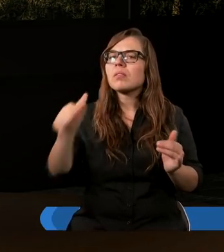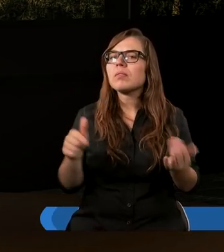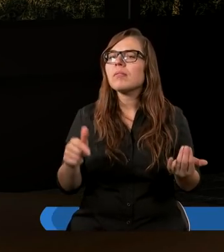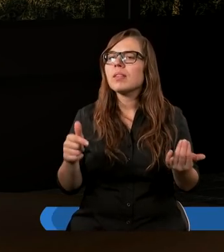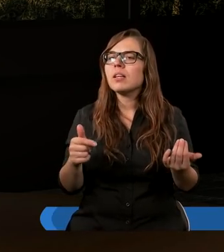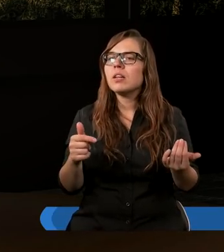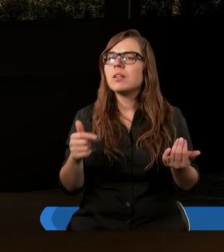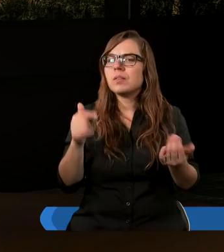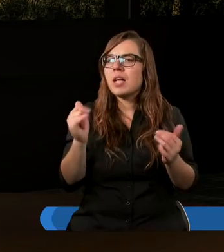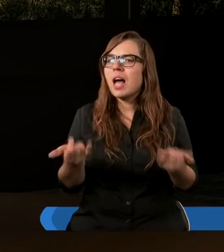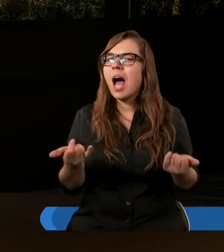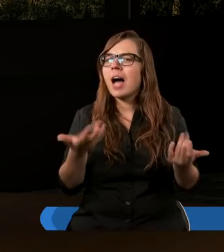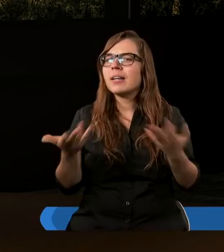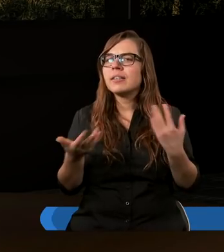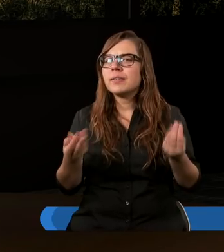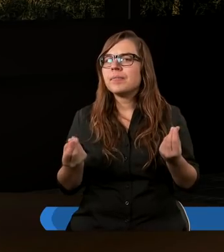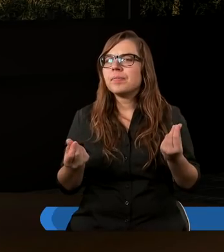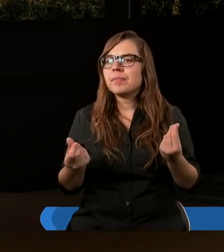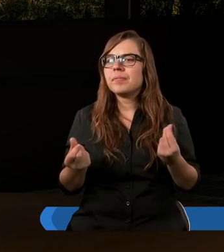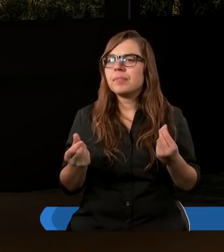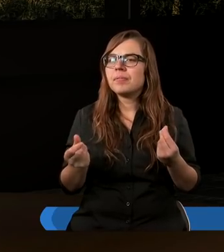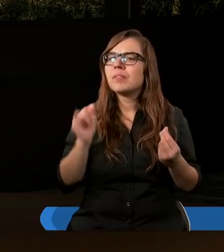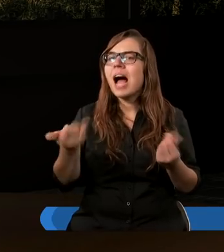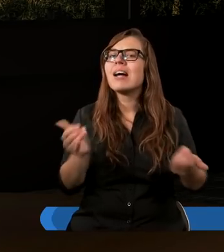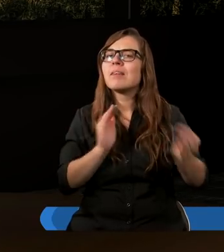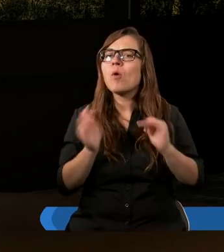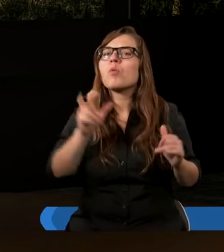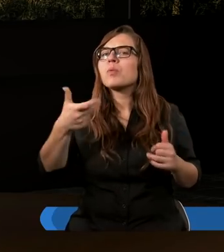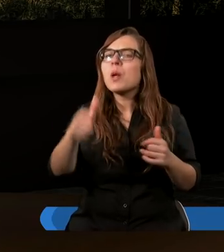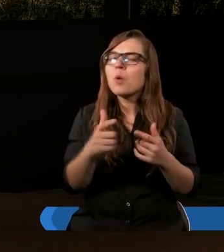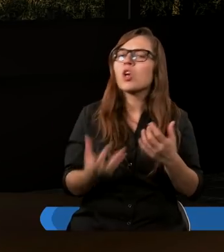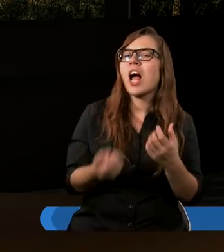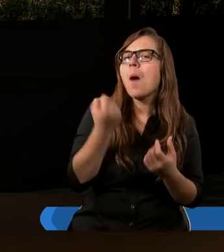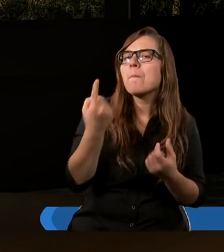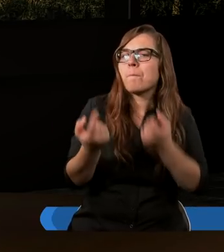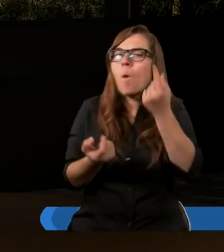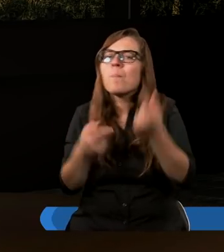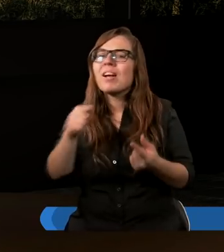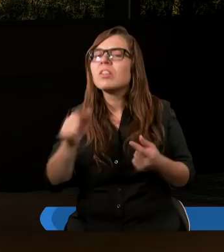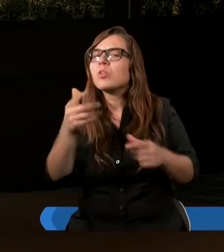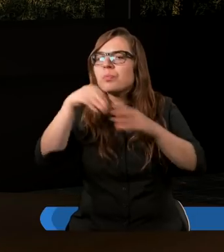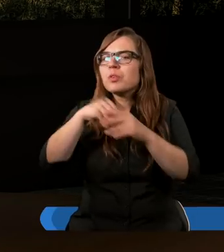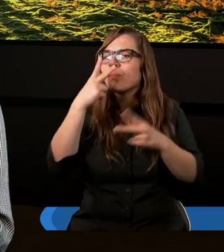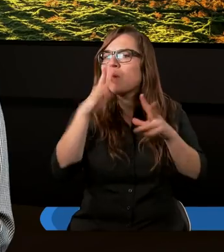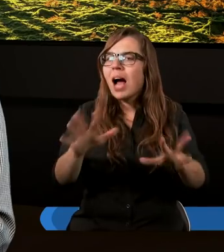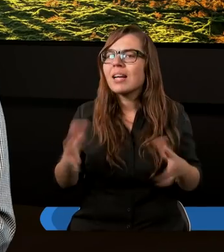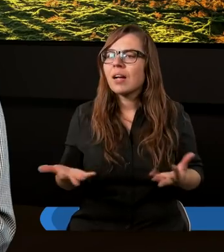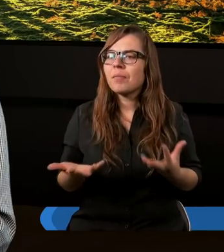te problemy w ogóle się pojawiły w Izraelu? Dlaczego one się pojawiły? I w jaki sposób, czym się pojawiało właśnie to, że te problemy się pojawiły?